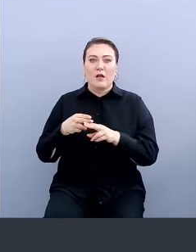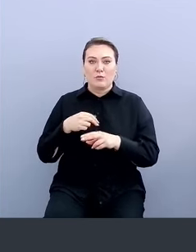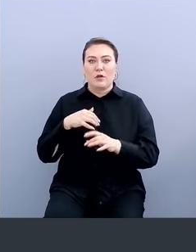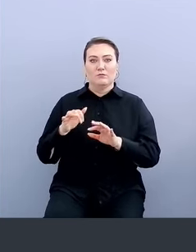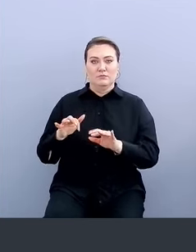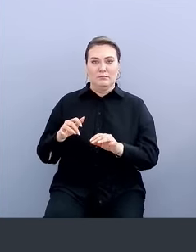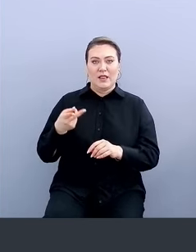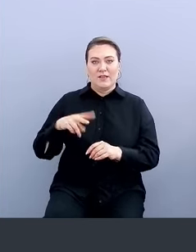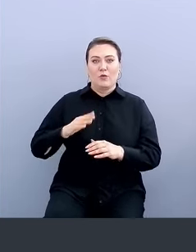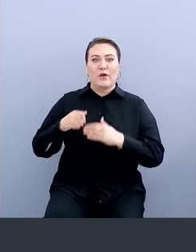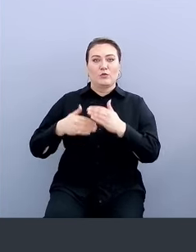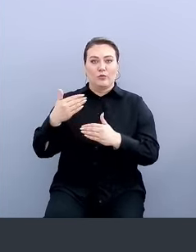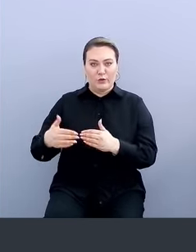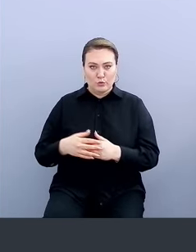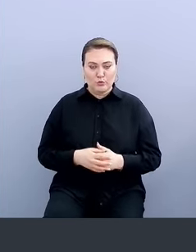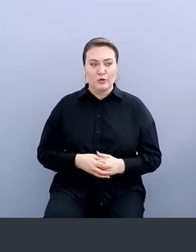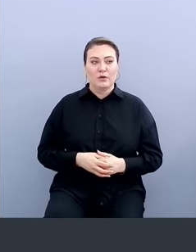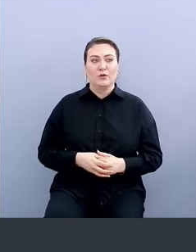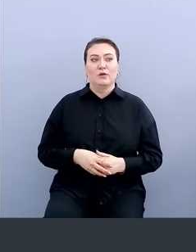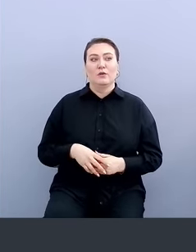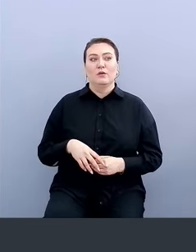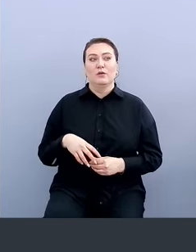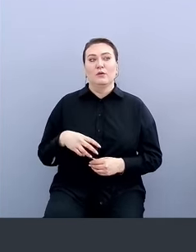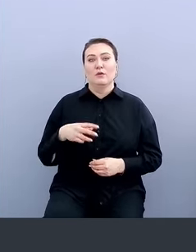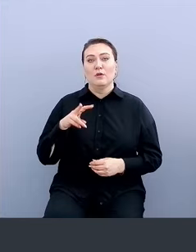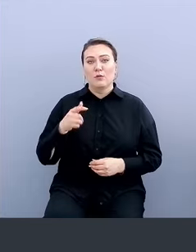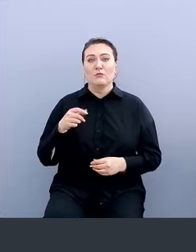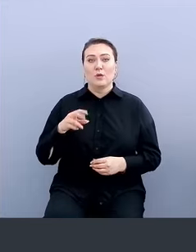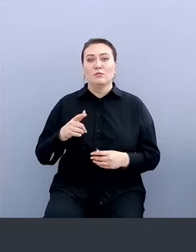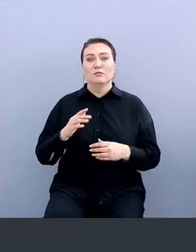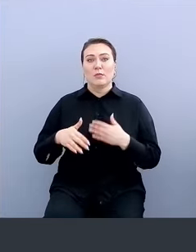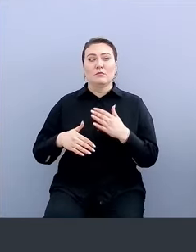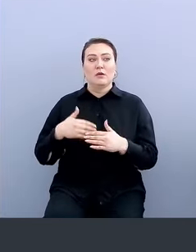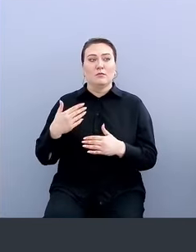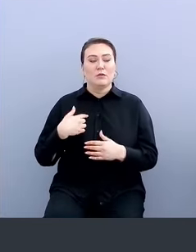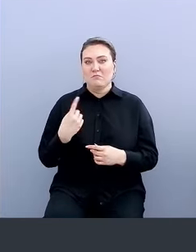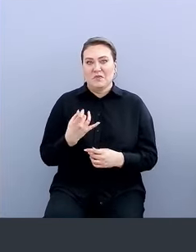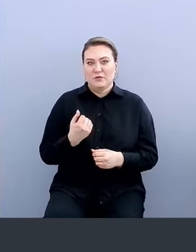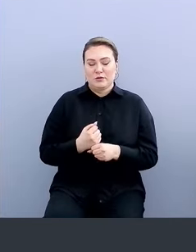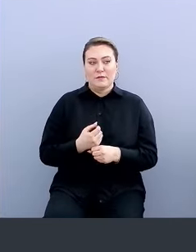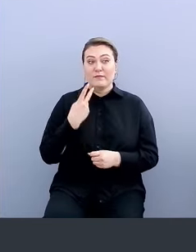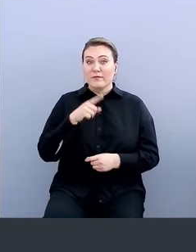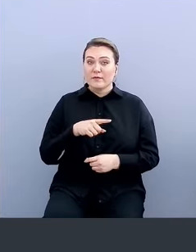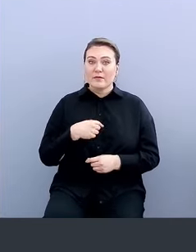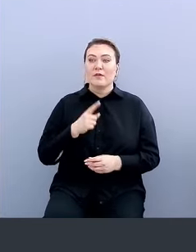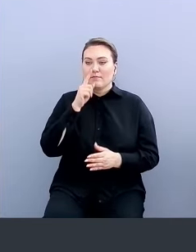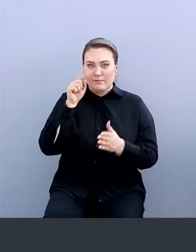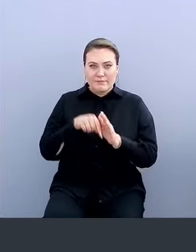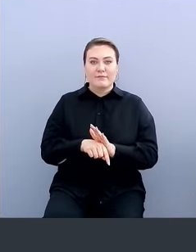дух-факторку вожу, логинюсь и тут я первый раз это делаю. Соответственно, видите, я